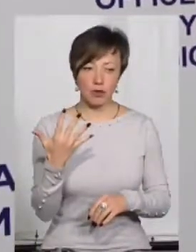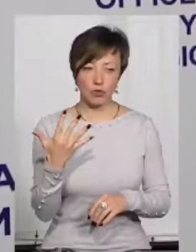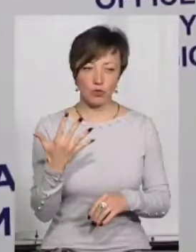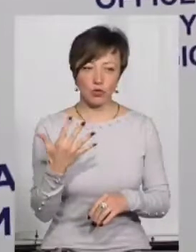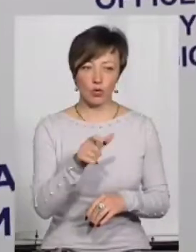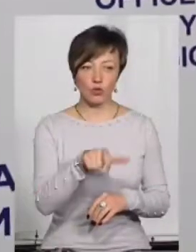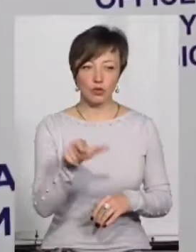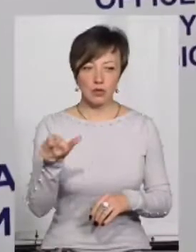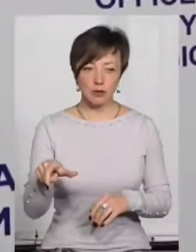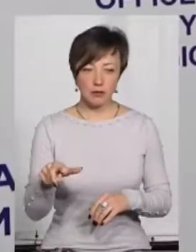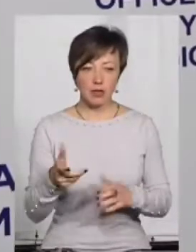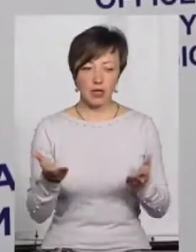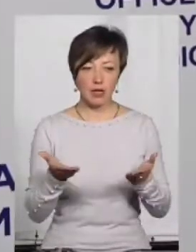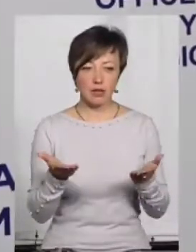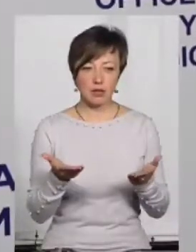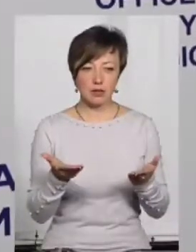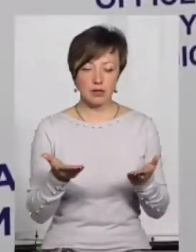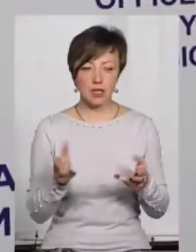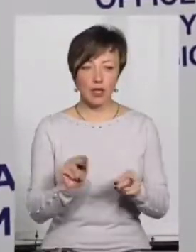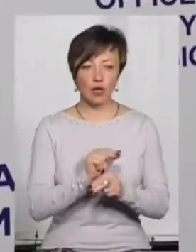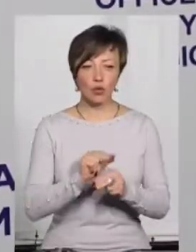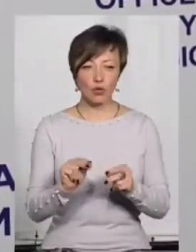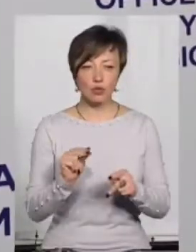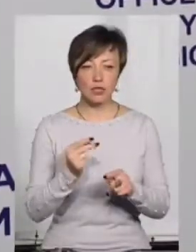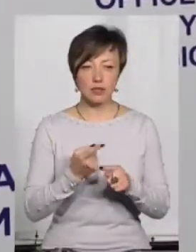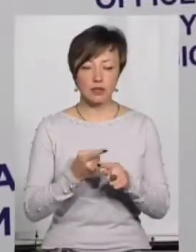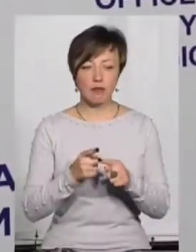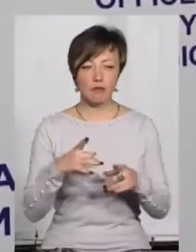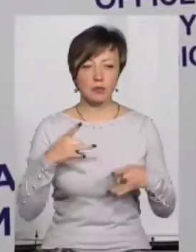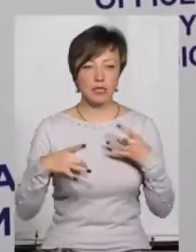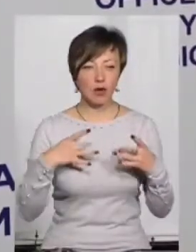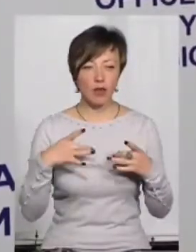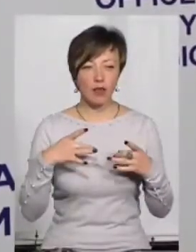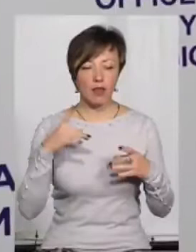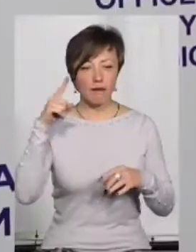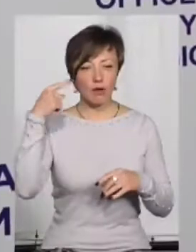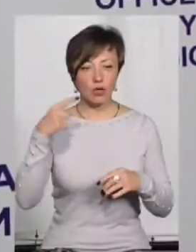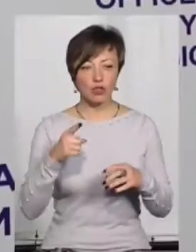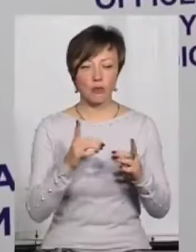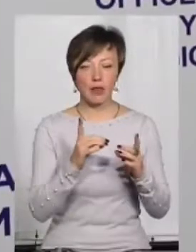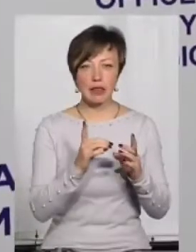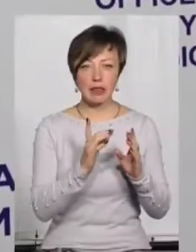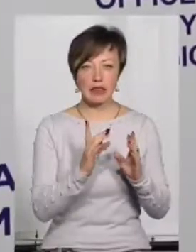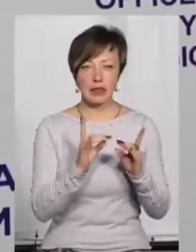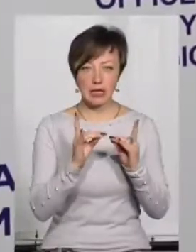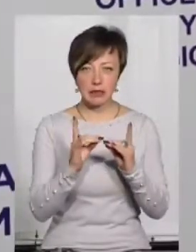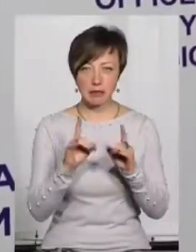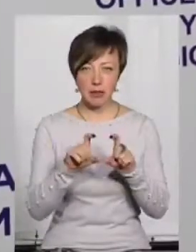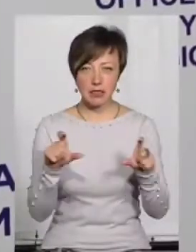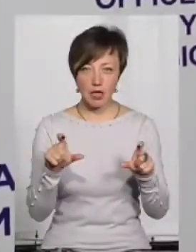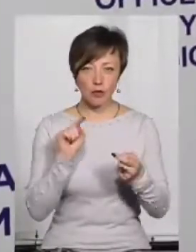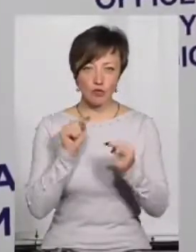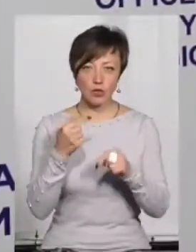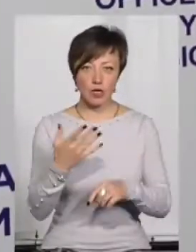лікуються вказаному психонерологічному диспансері, які незаконно, супер фактично їхній волі,